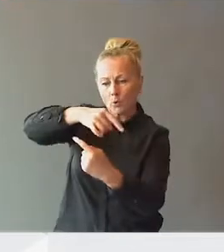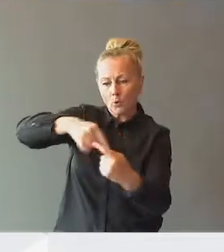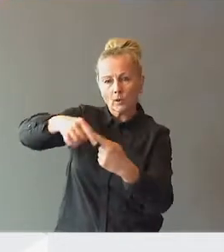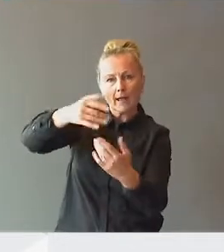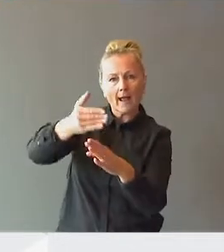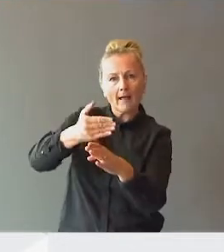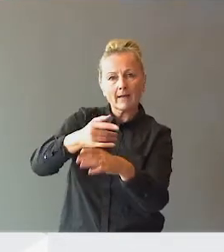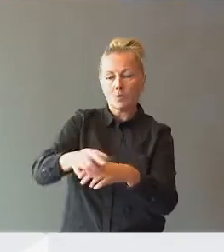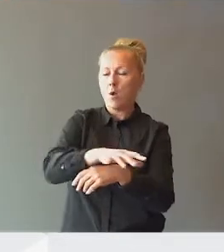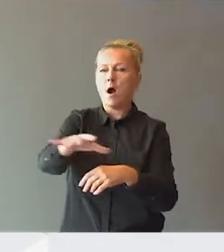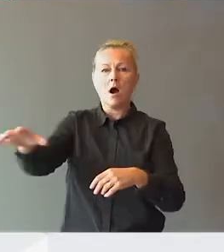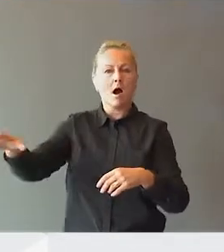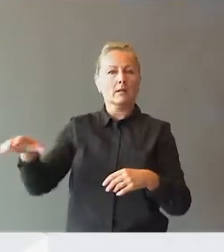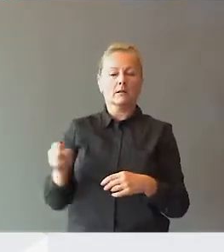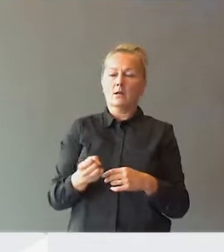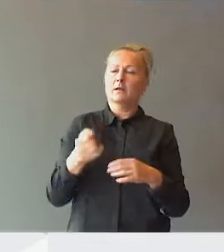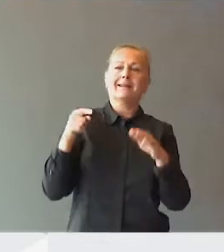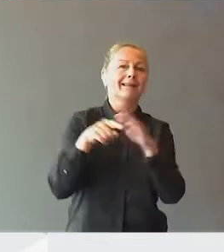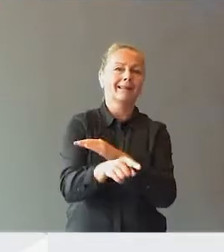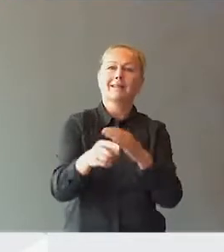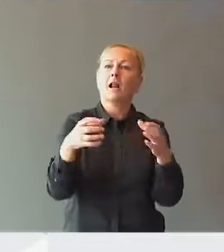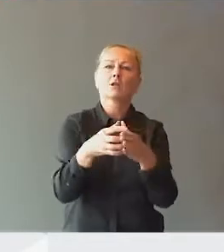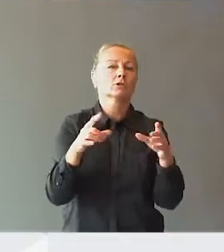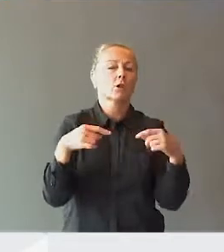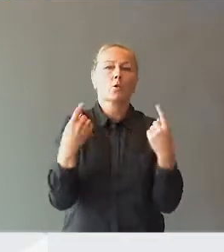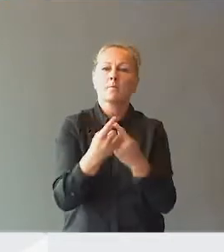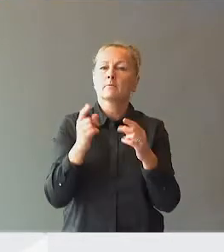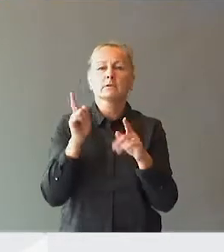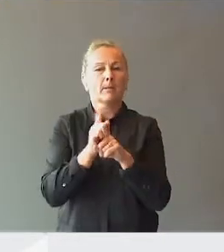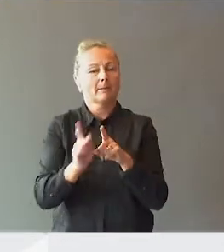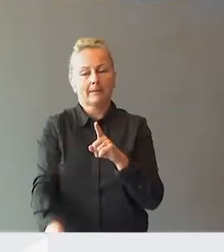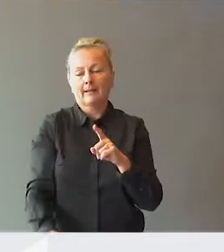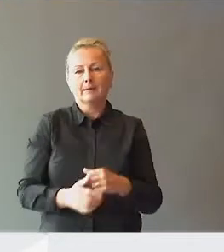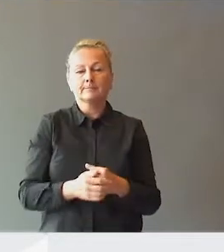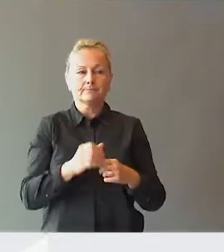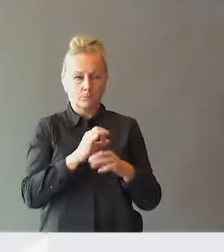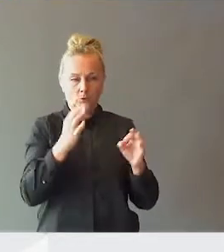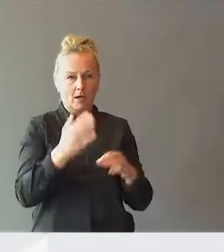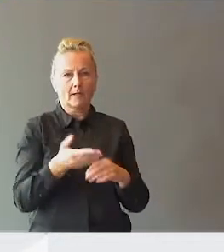og alle de kan nok ikke stå i klasserommet på samme tid. Tusen takk.